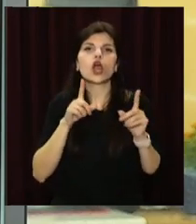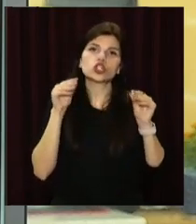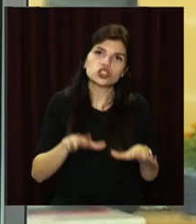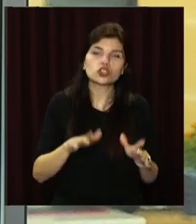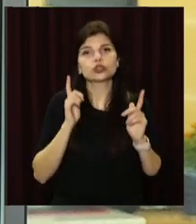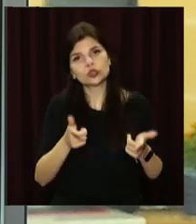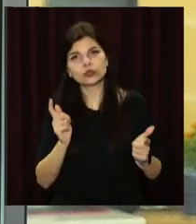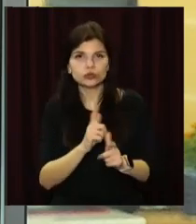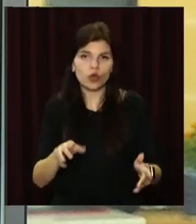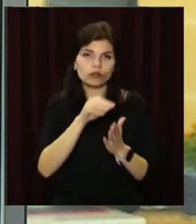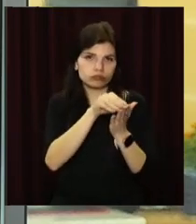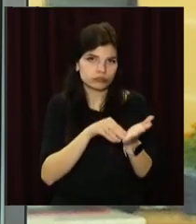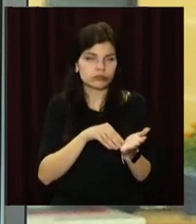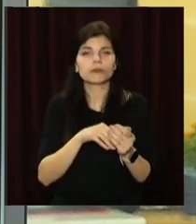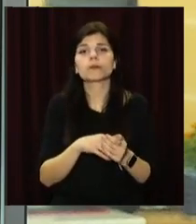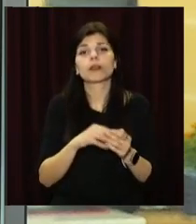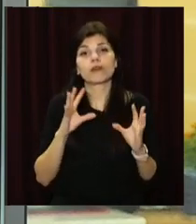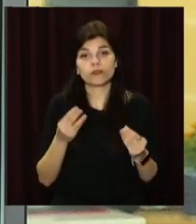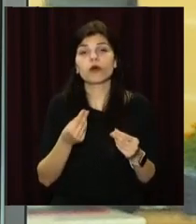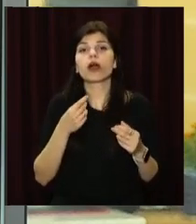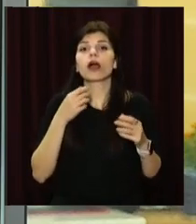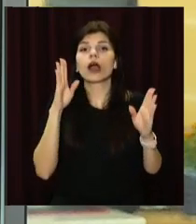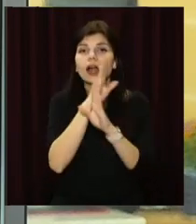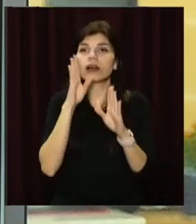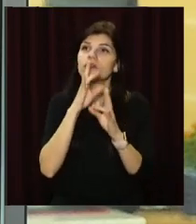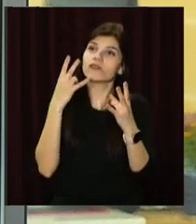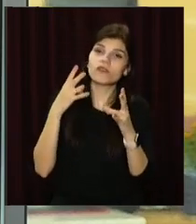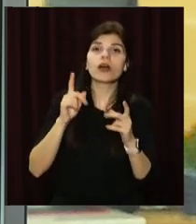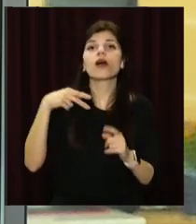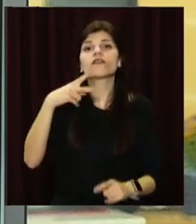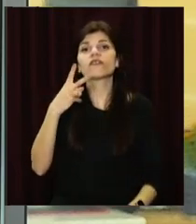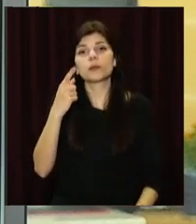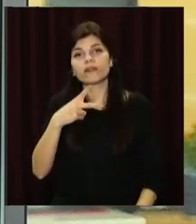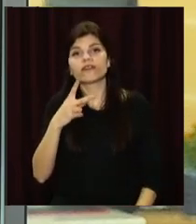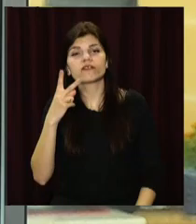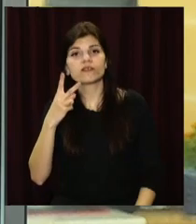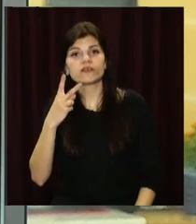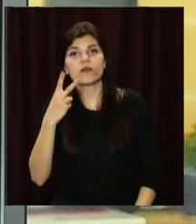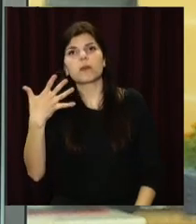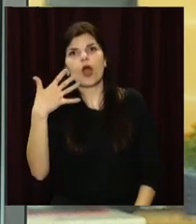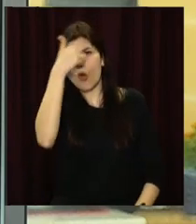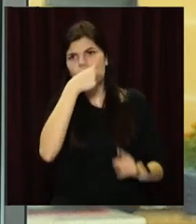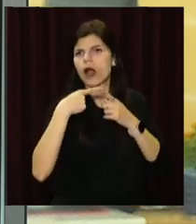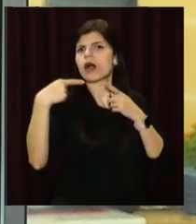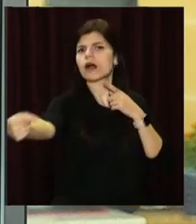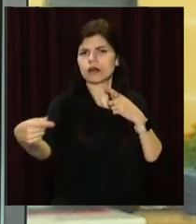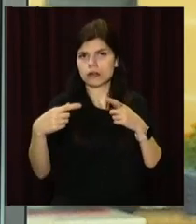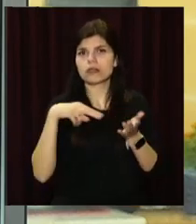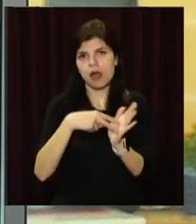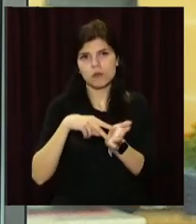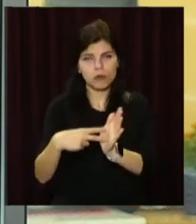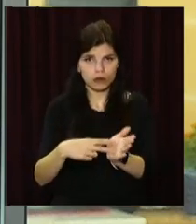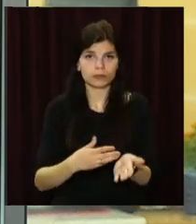та внесли зміни до деяких муніципальних програм. Зокрема, до екологічної на 2021-2025 роки.